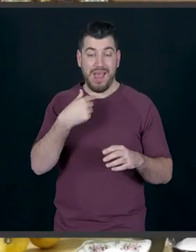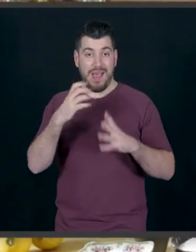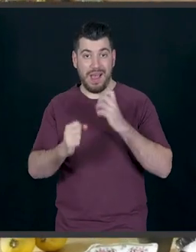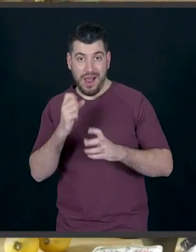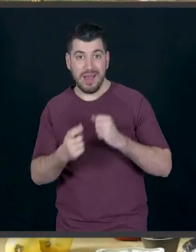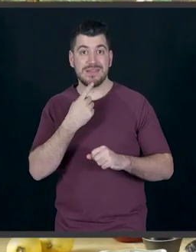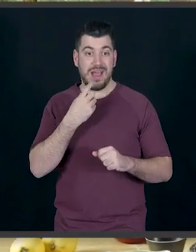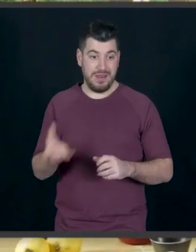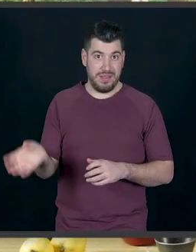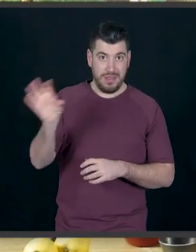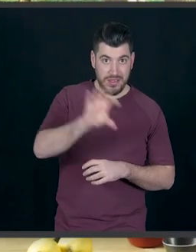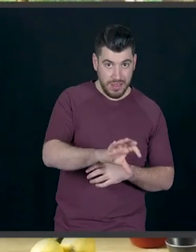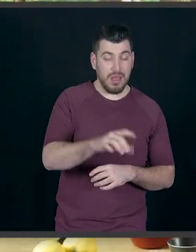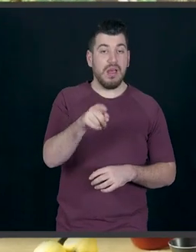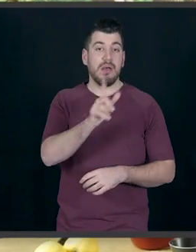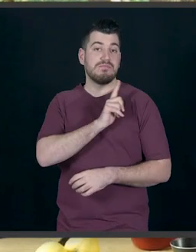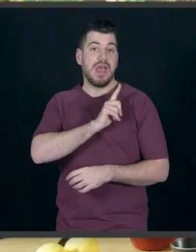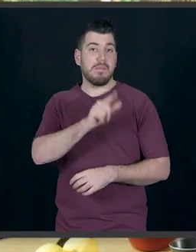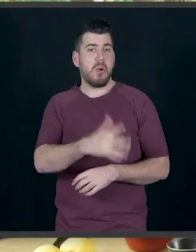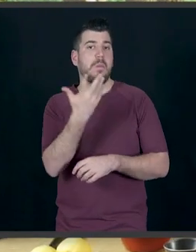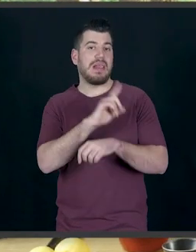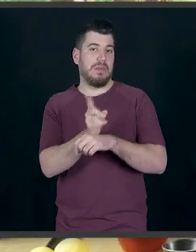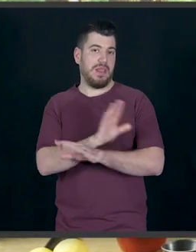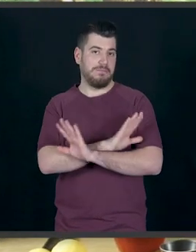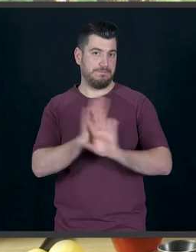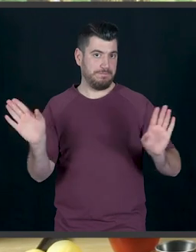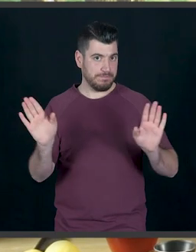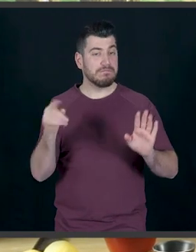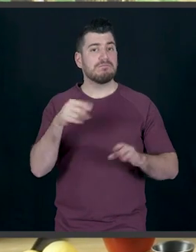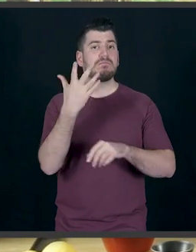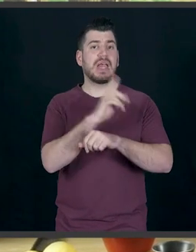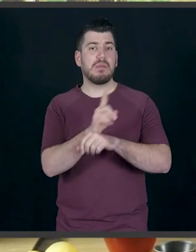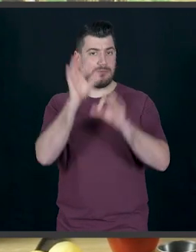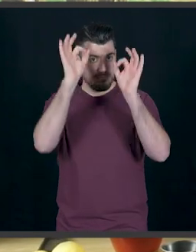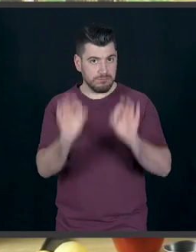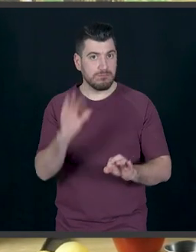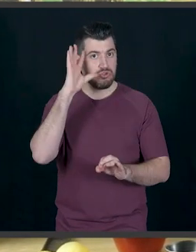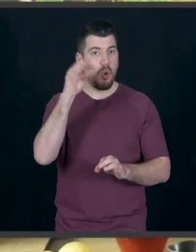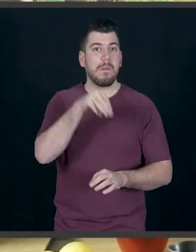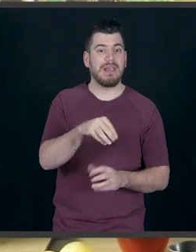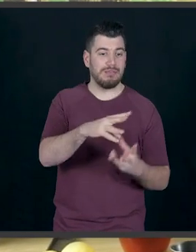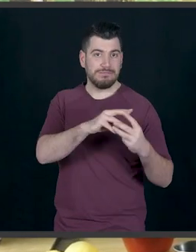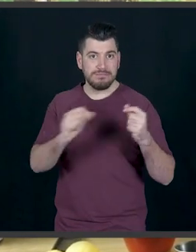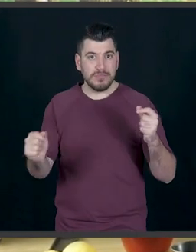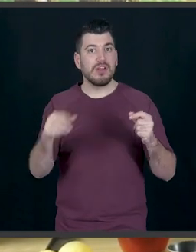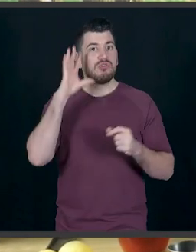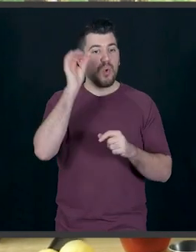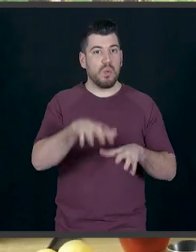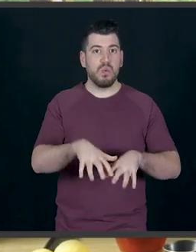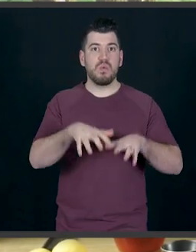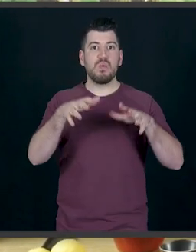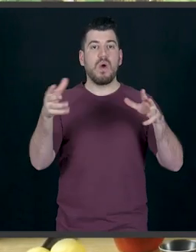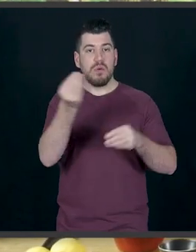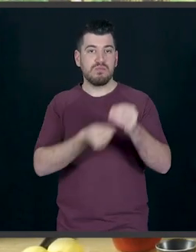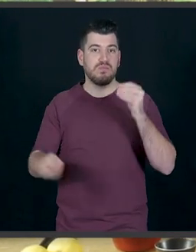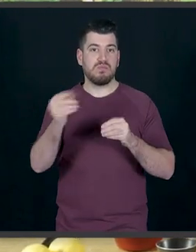το γάλα και τη ζάχαρη, θα περιμένω 5 λεπτάκια. 5 λεπτάκια ακριβώς, να δουλέψει καλά η μαγιά, ώστε να φουσκώσει